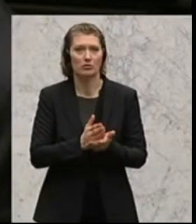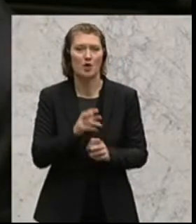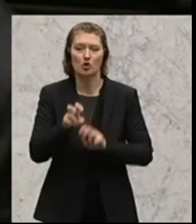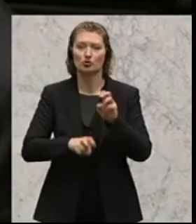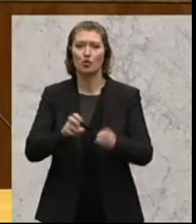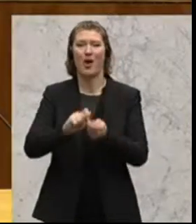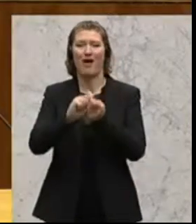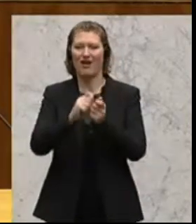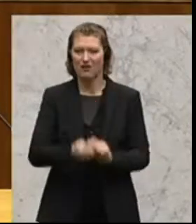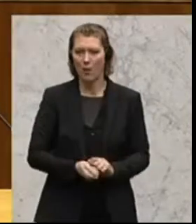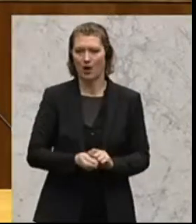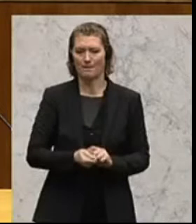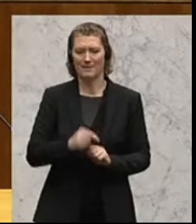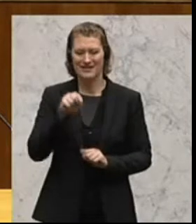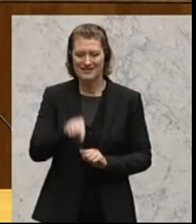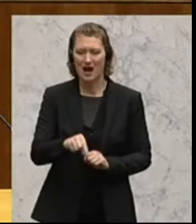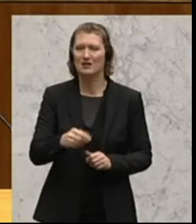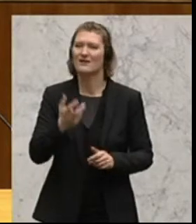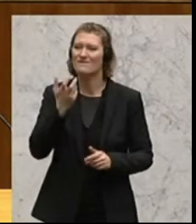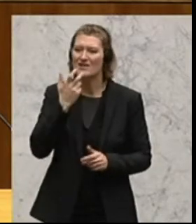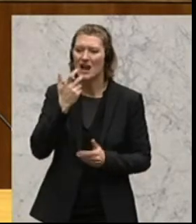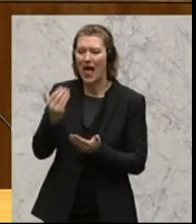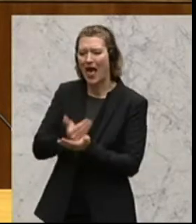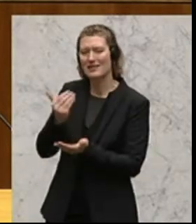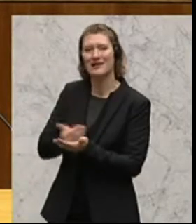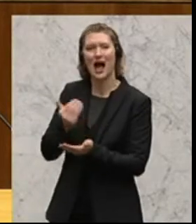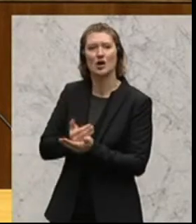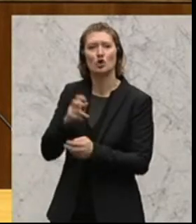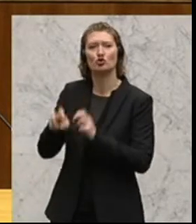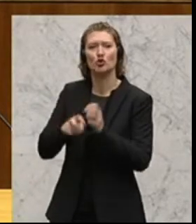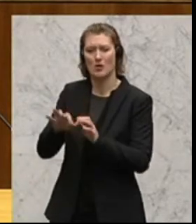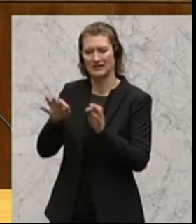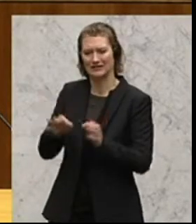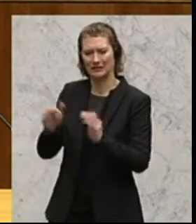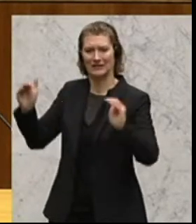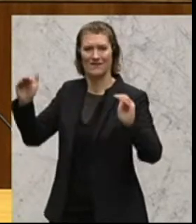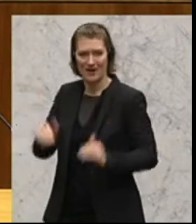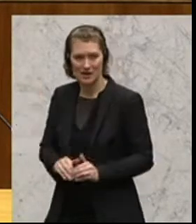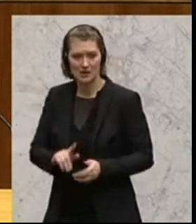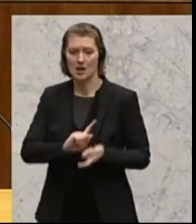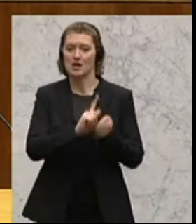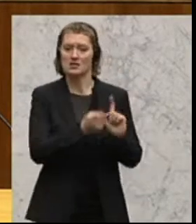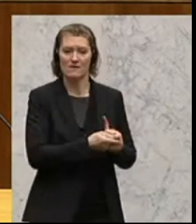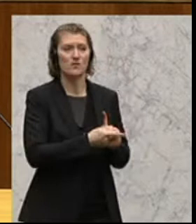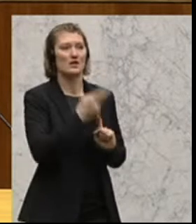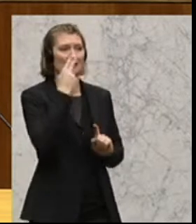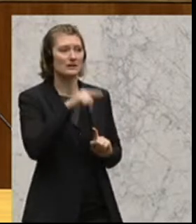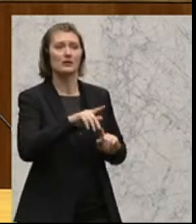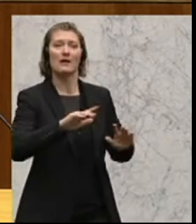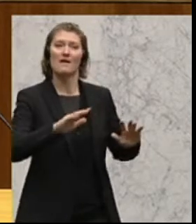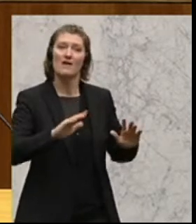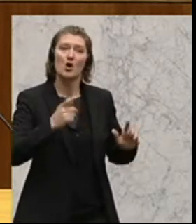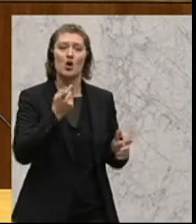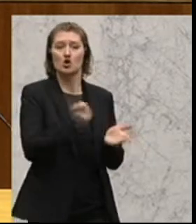Steuerreformen, die hauptsächlich auf Senkung der Eingangssteuer, seit sie jetzt im Moment in diesen Konzepten abzielen, tatsächlich eine deutliche Belebung